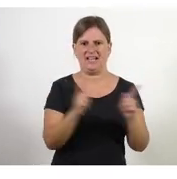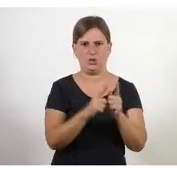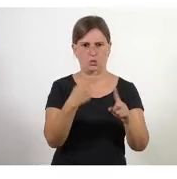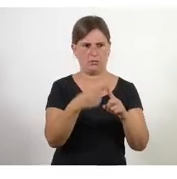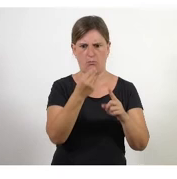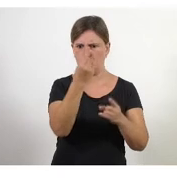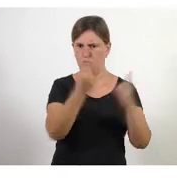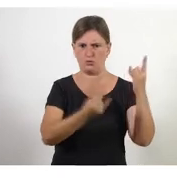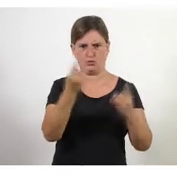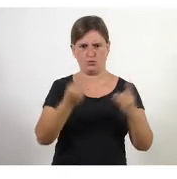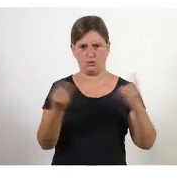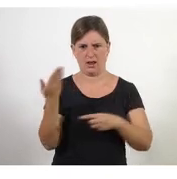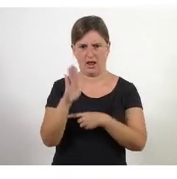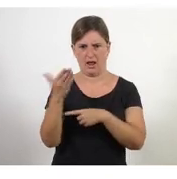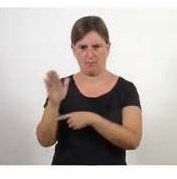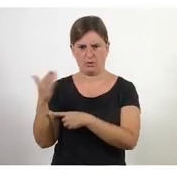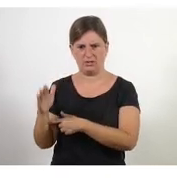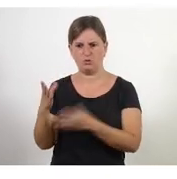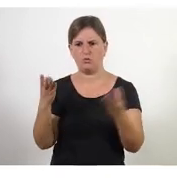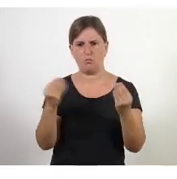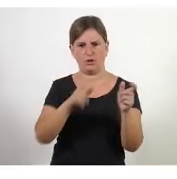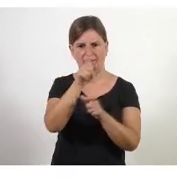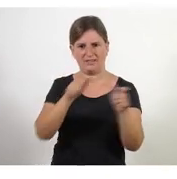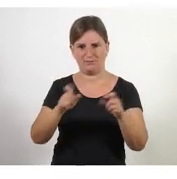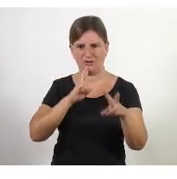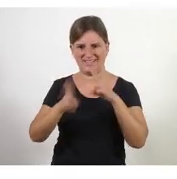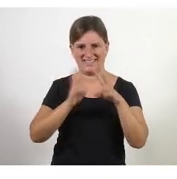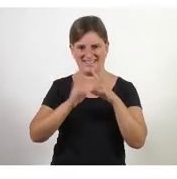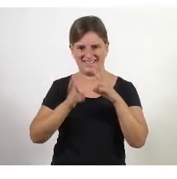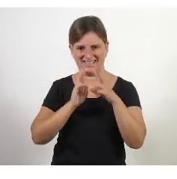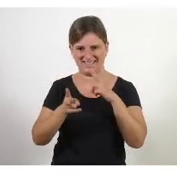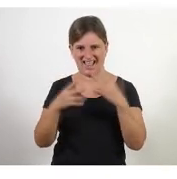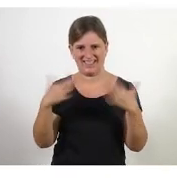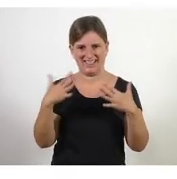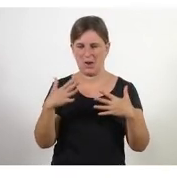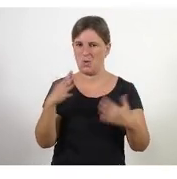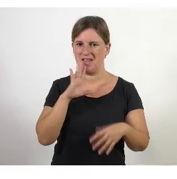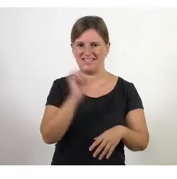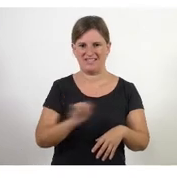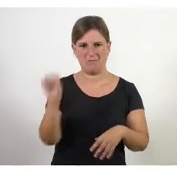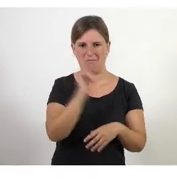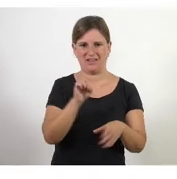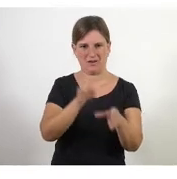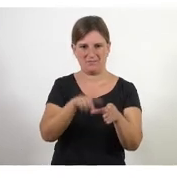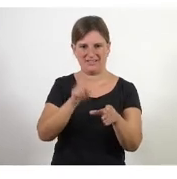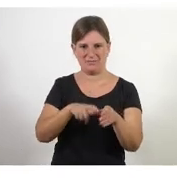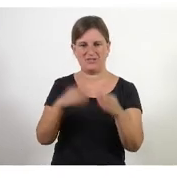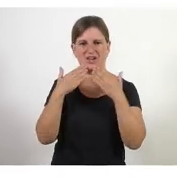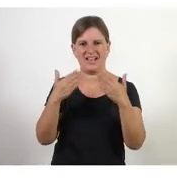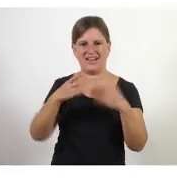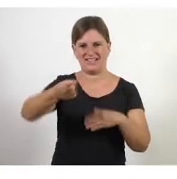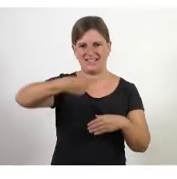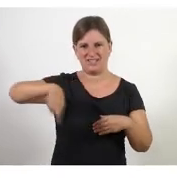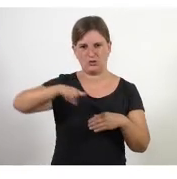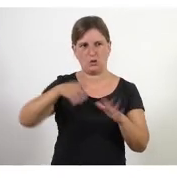sortit moltíssimes aportacions tenim molta gent connectada al xat i bueno és espectacular la participació o que moltes gràcies a tots per